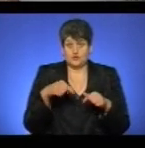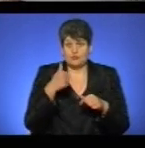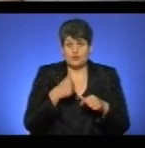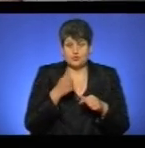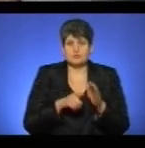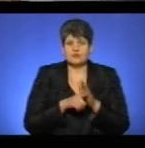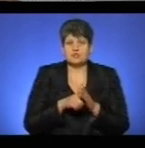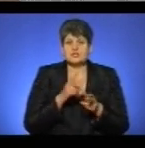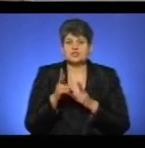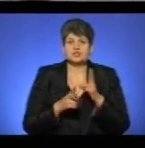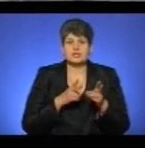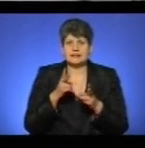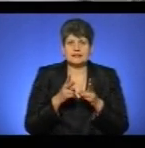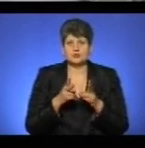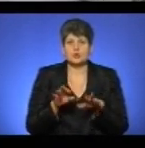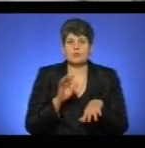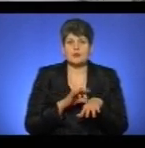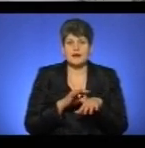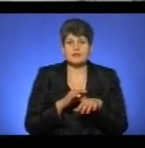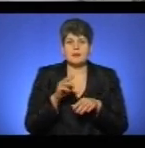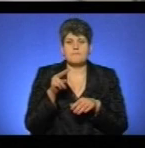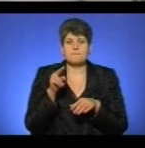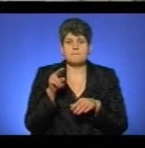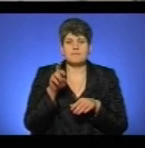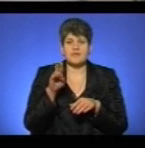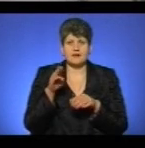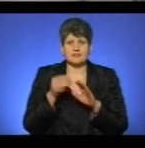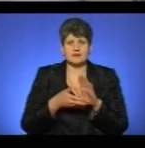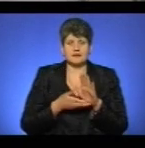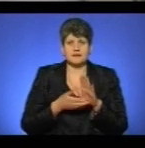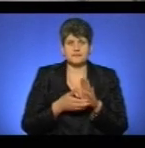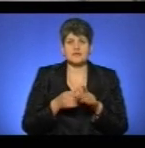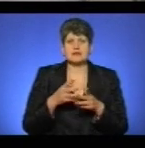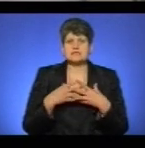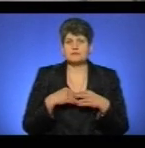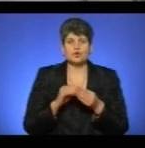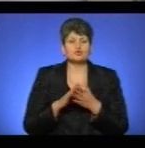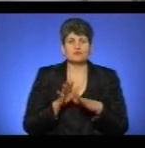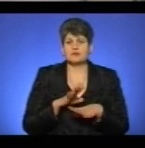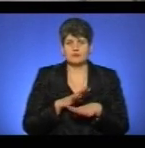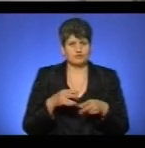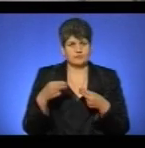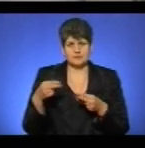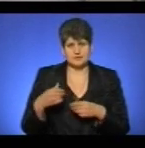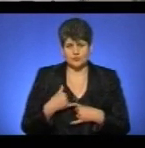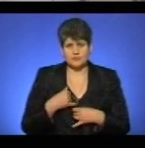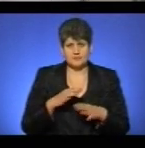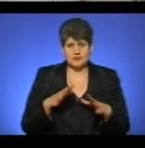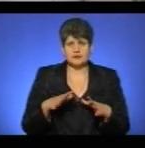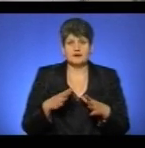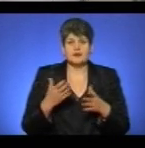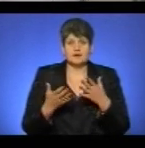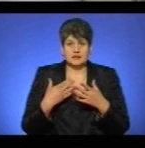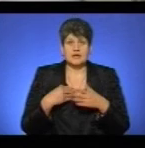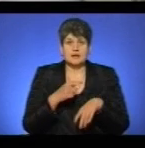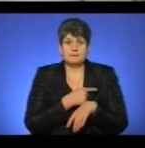почала скаржитись на білю п'ятках. З цією сім'єю договір не заключений в мене, але медогляд дитини